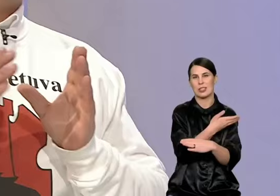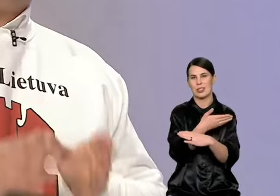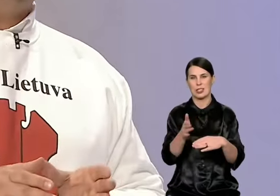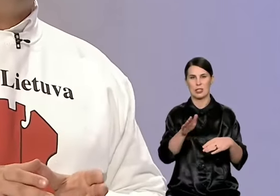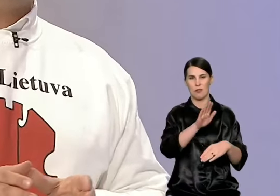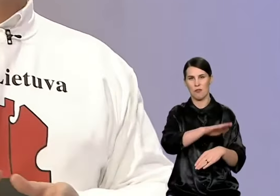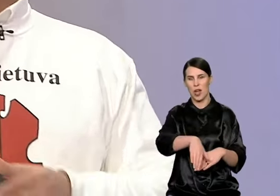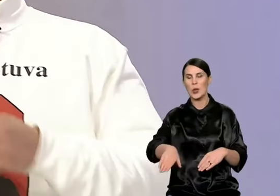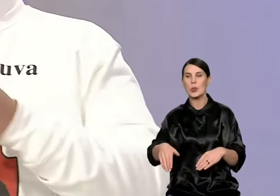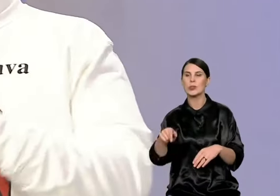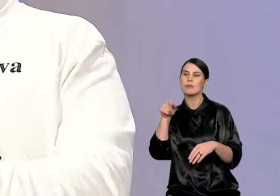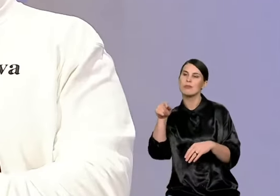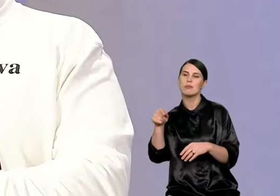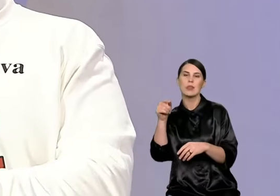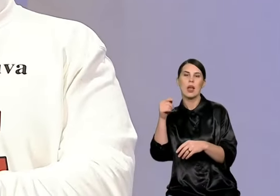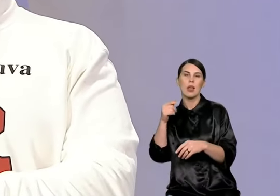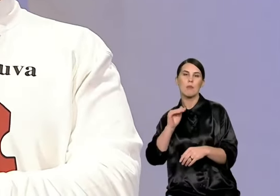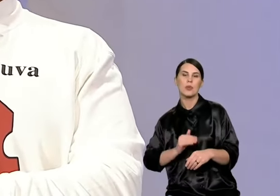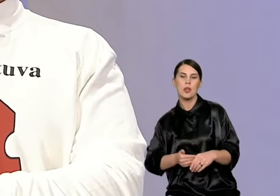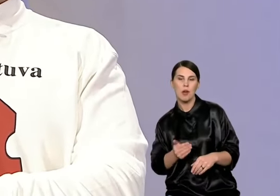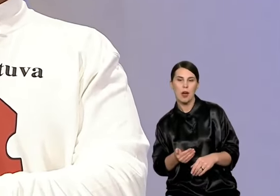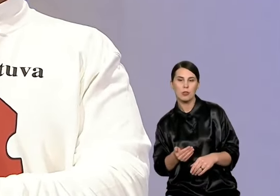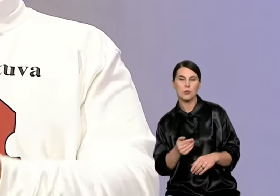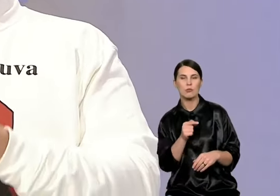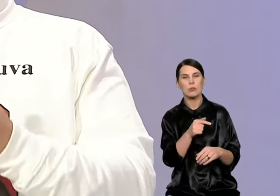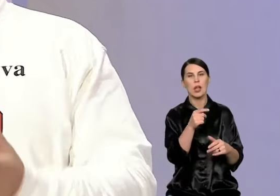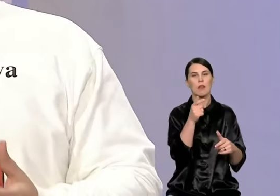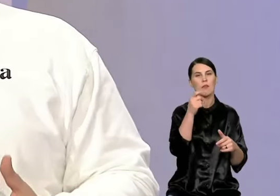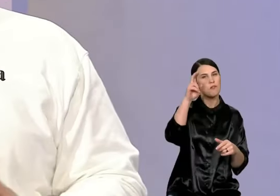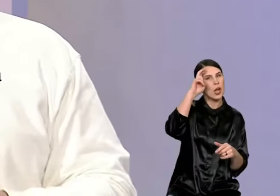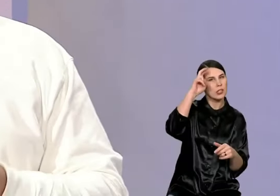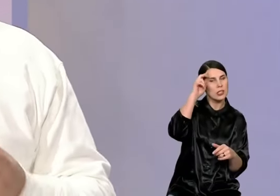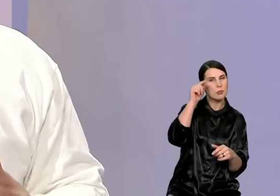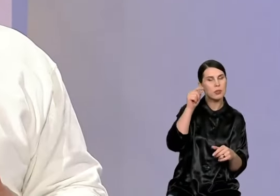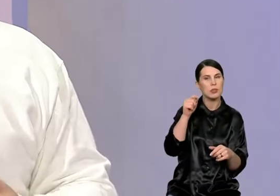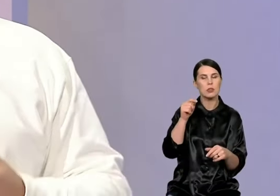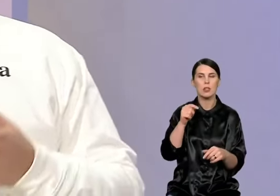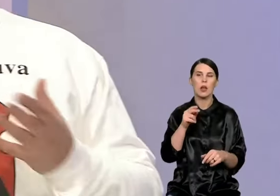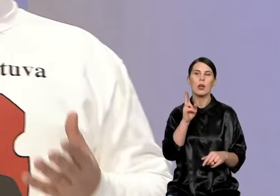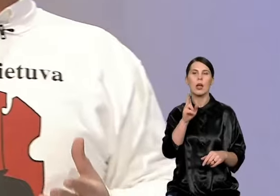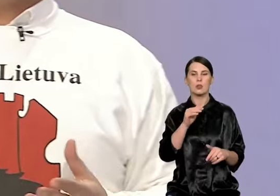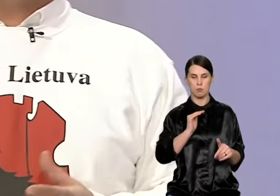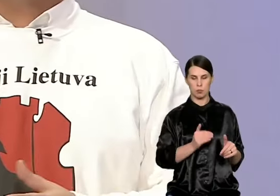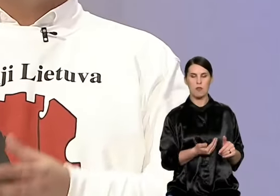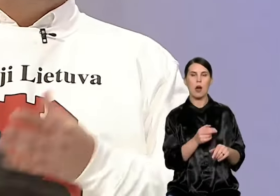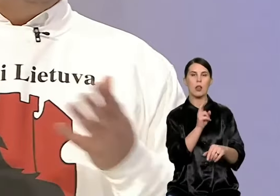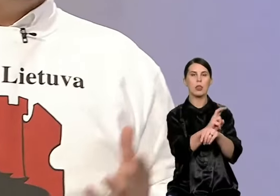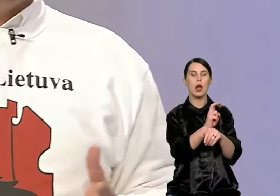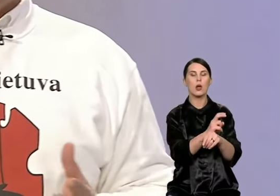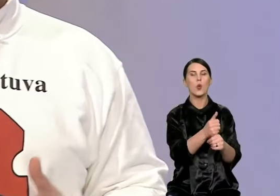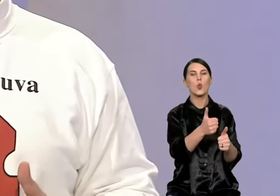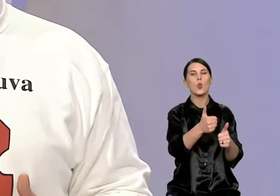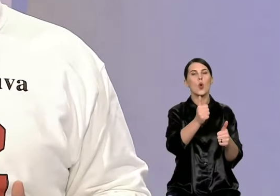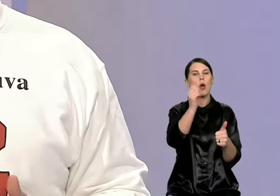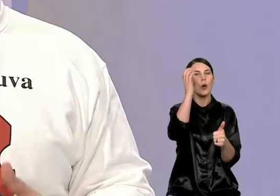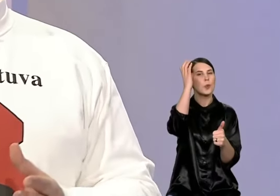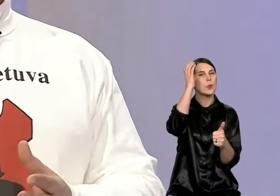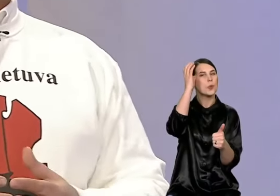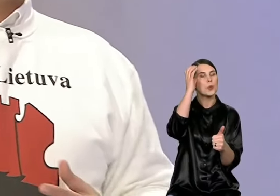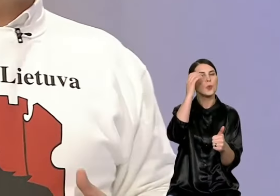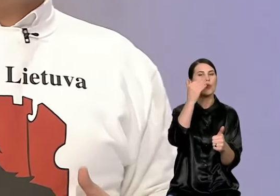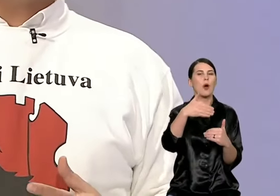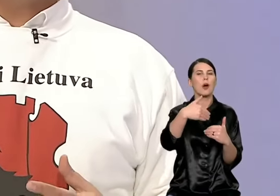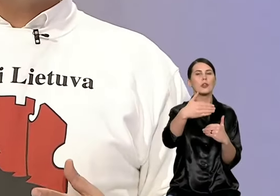darželį vedant, į valstybinį. Liktai tas, kuris į privatų darželį eina, jisai kažkuo tai geresnis, įskirtinesnis, bus protingesnis ir ateitys jo